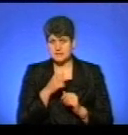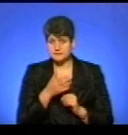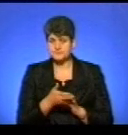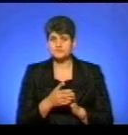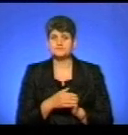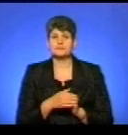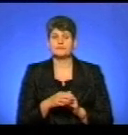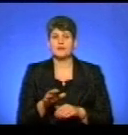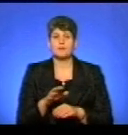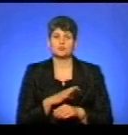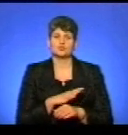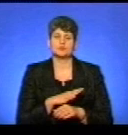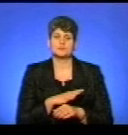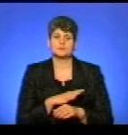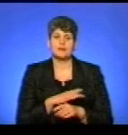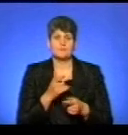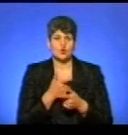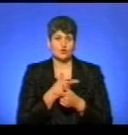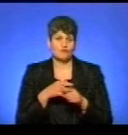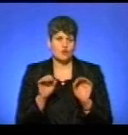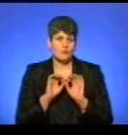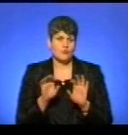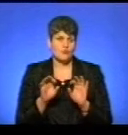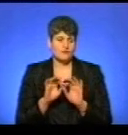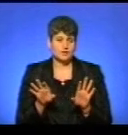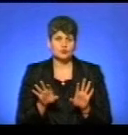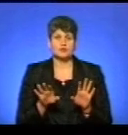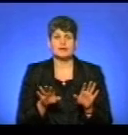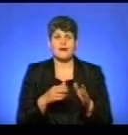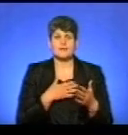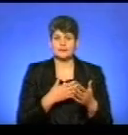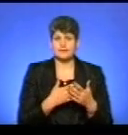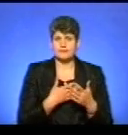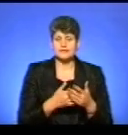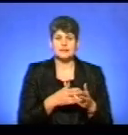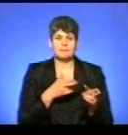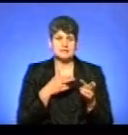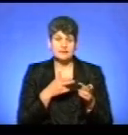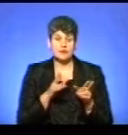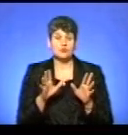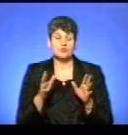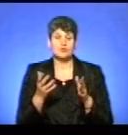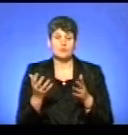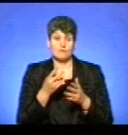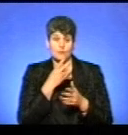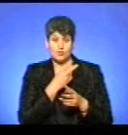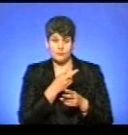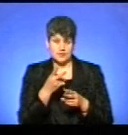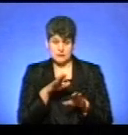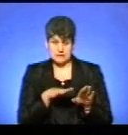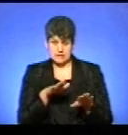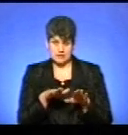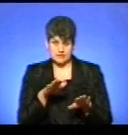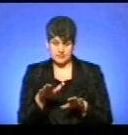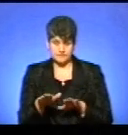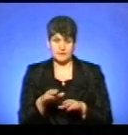була інформована ягерська служба і активні мисливці при виявленні слідів, при